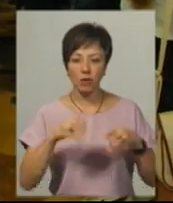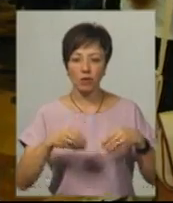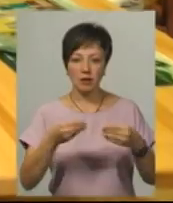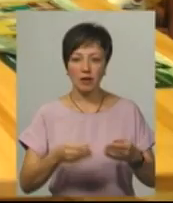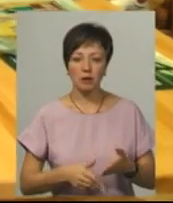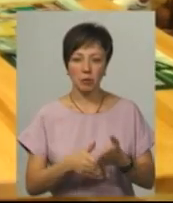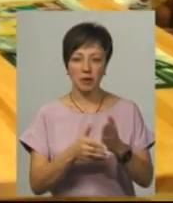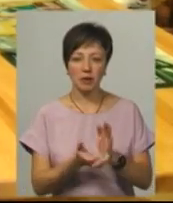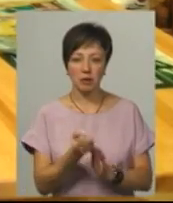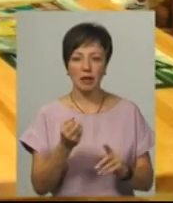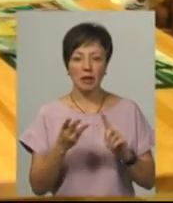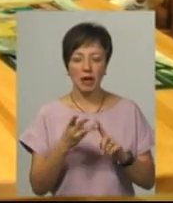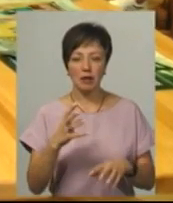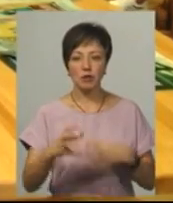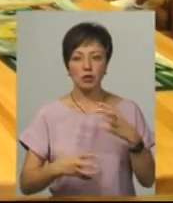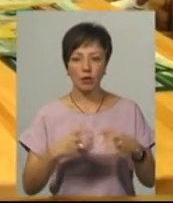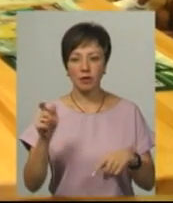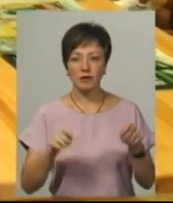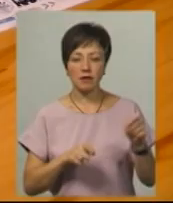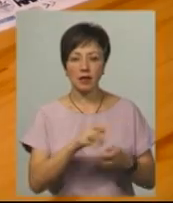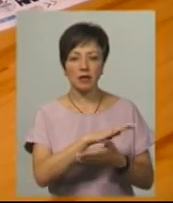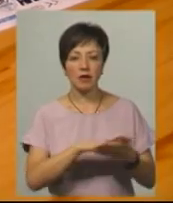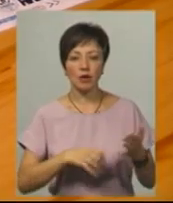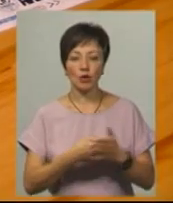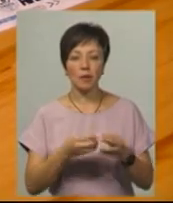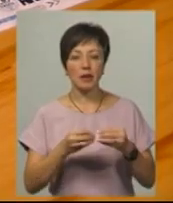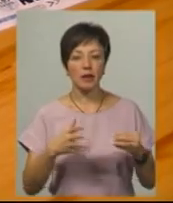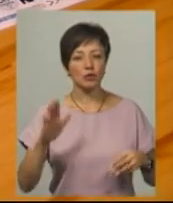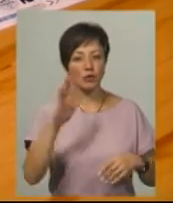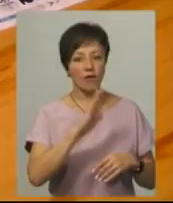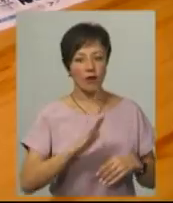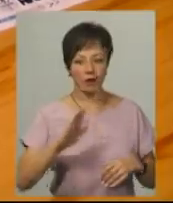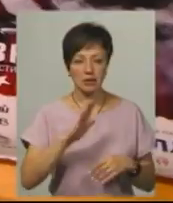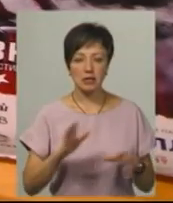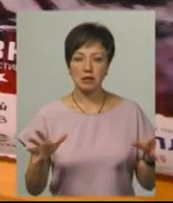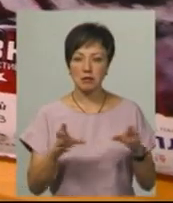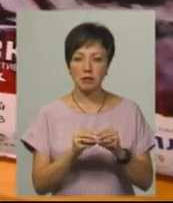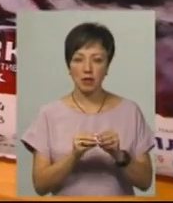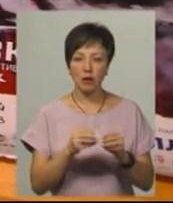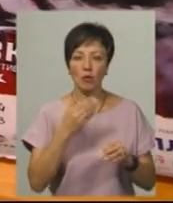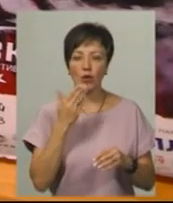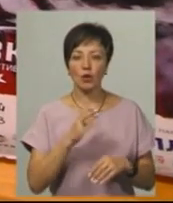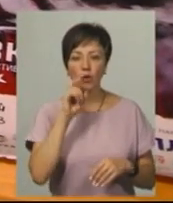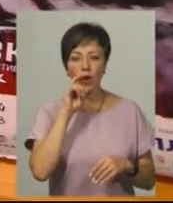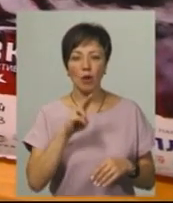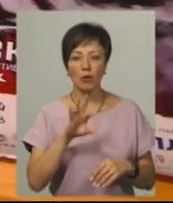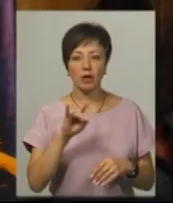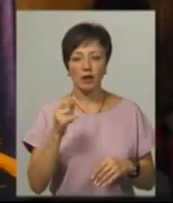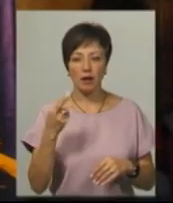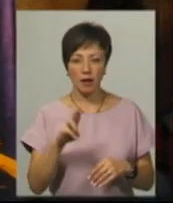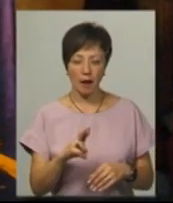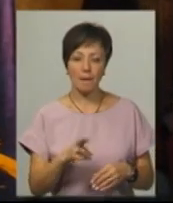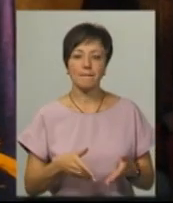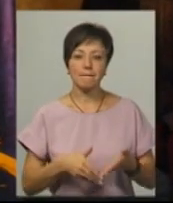підтримку. Третій міжнародний фестиваль «Бруківка» триватиме до 15 вересня. Нагадаю, суспільний мовник ЮАП «Ділля» – генеральний медіапартнер